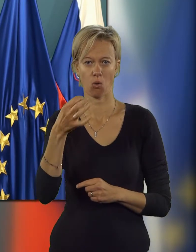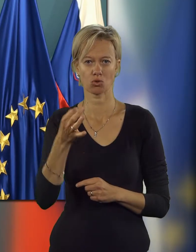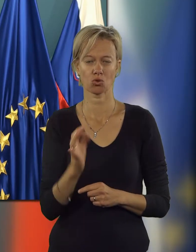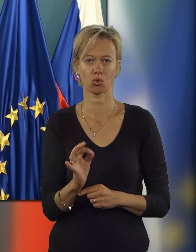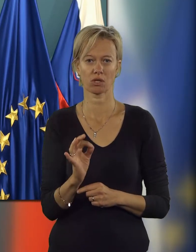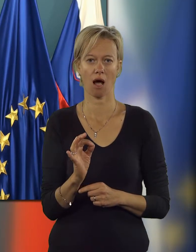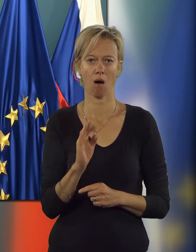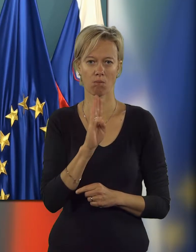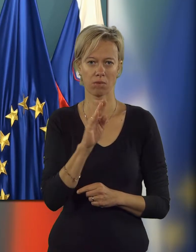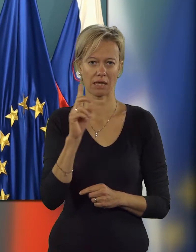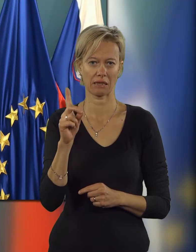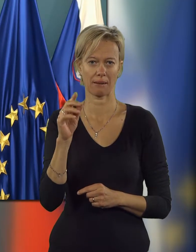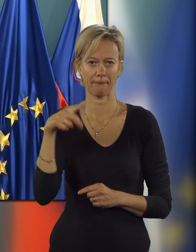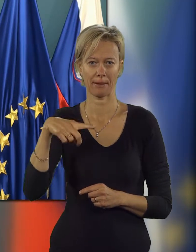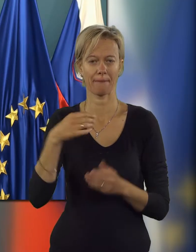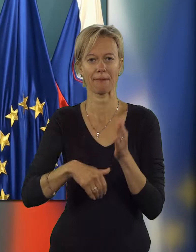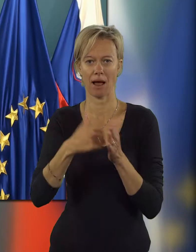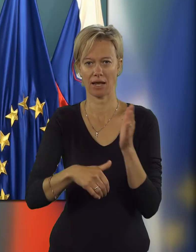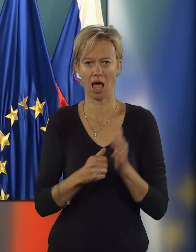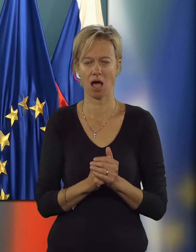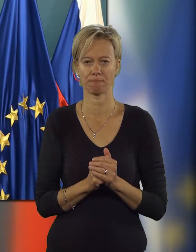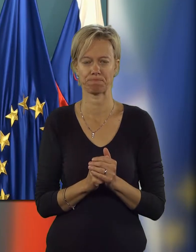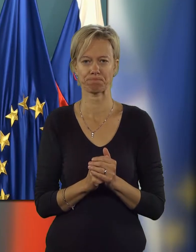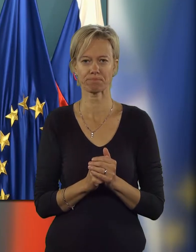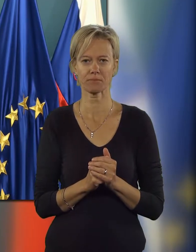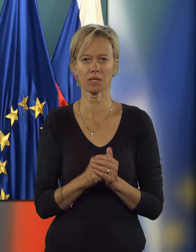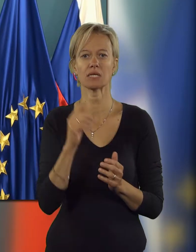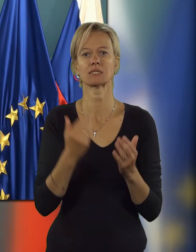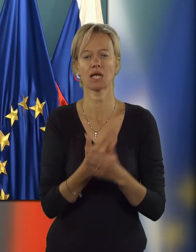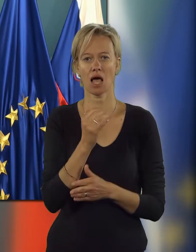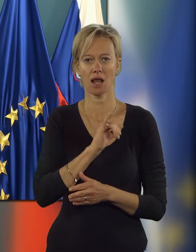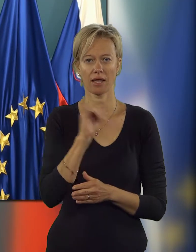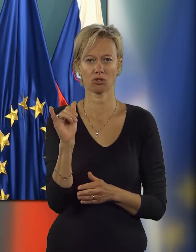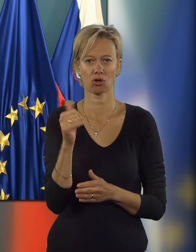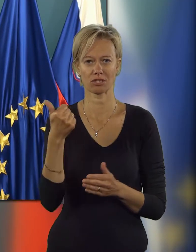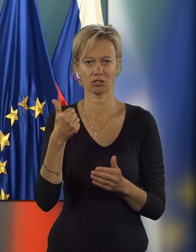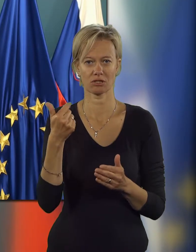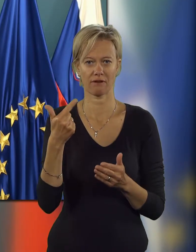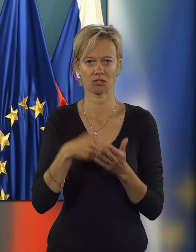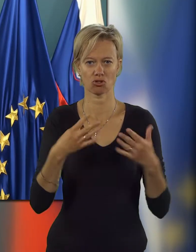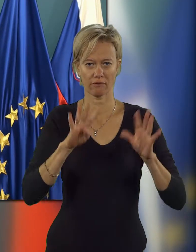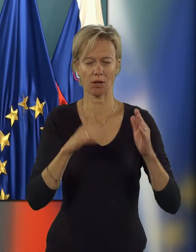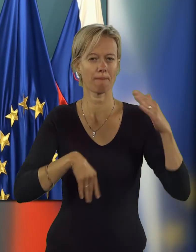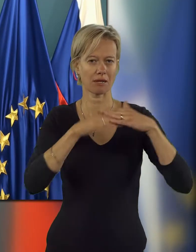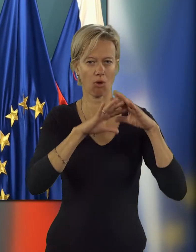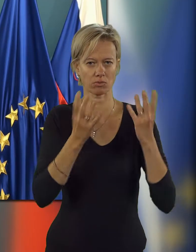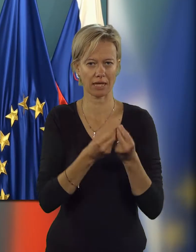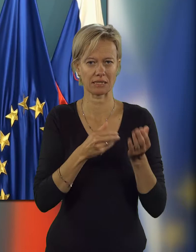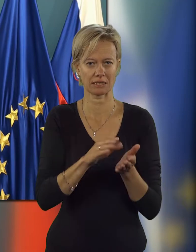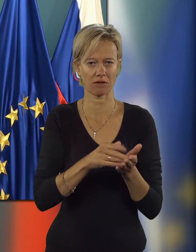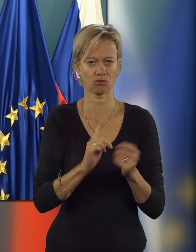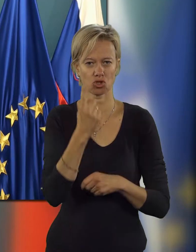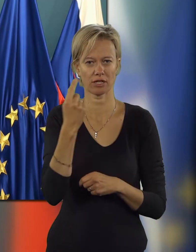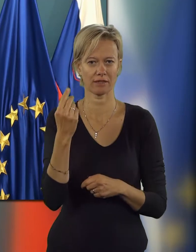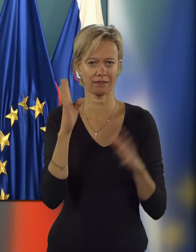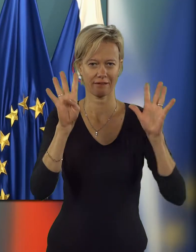2 odstotka BDP-ja primankljaja in za leto 2019 maksimalni obseg izdatkov